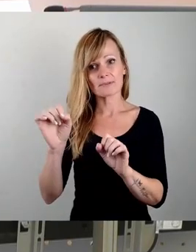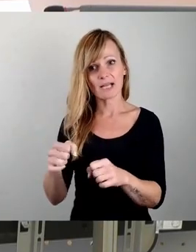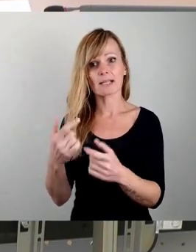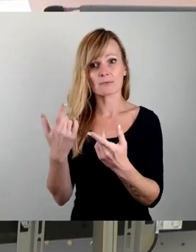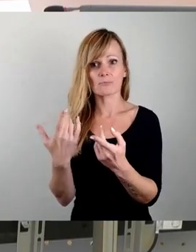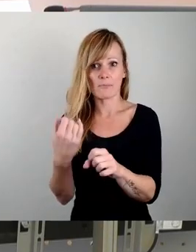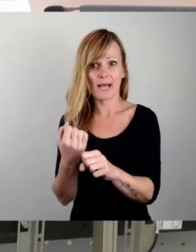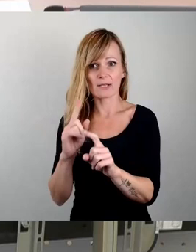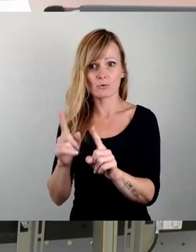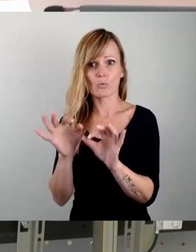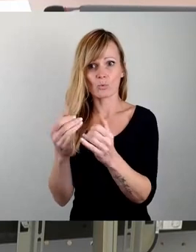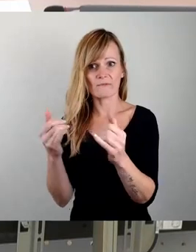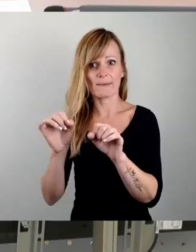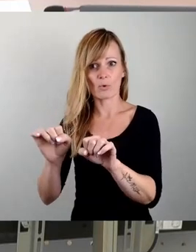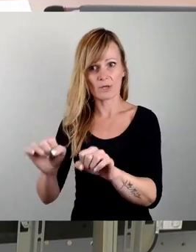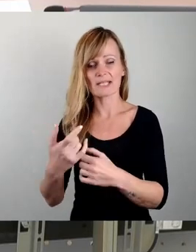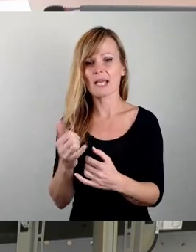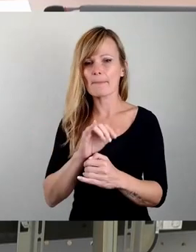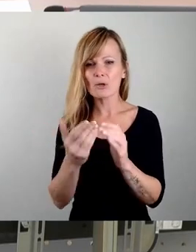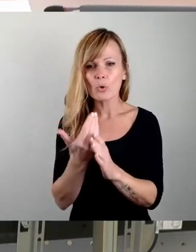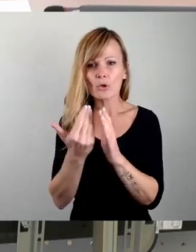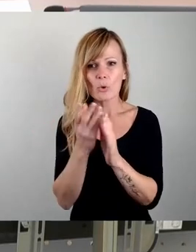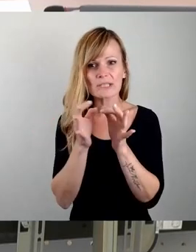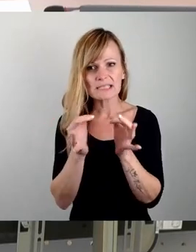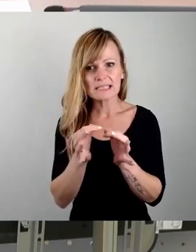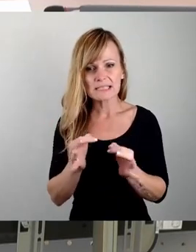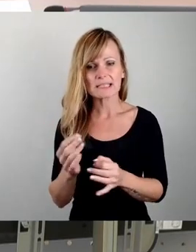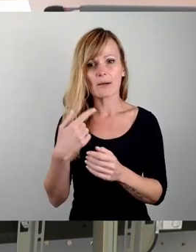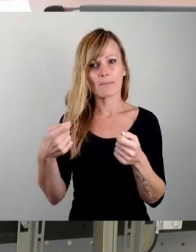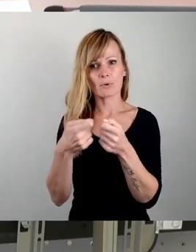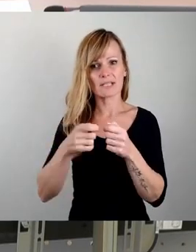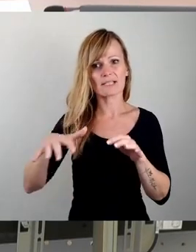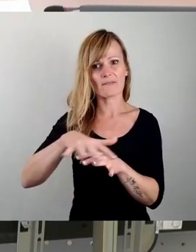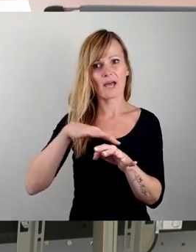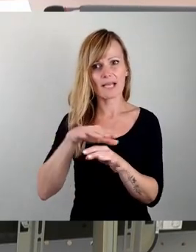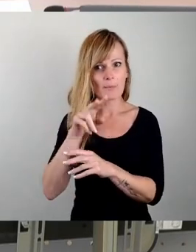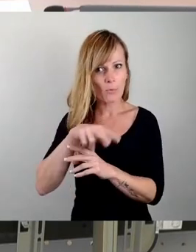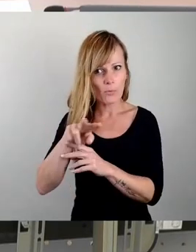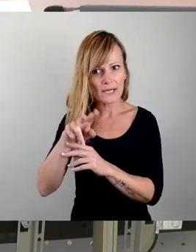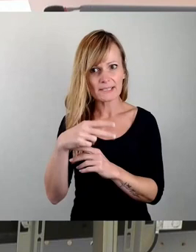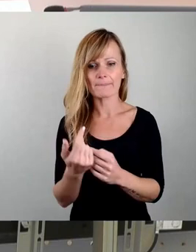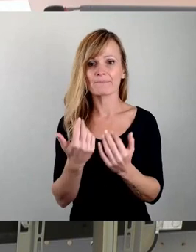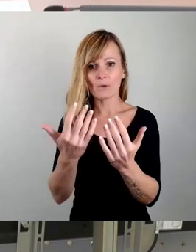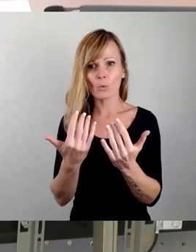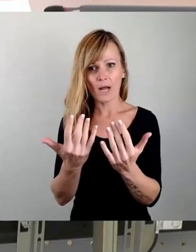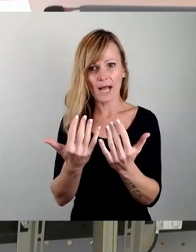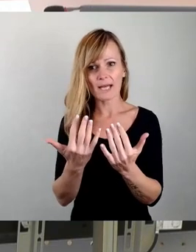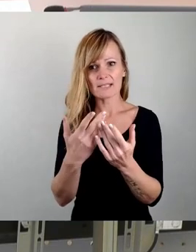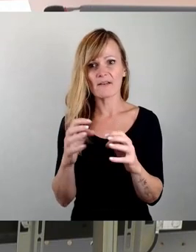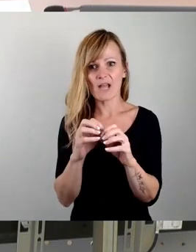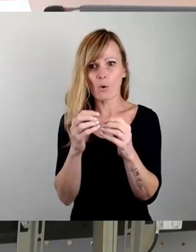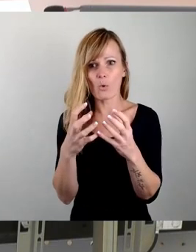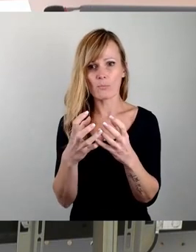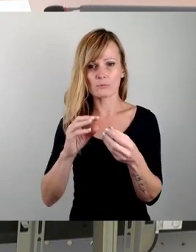Immer neue packende Details des bundesweit beobachteten Kunstrasenverklumpungsproblems in all seiner